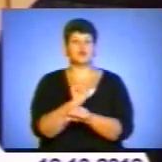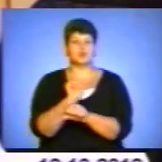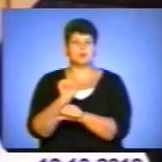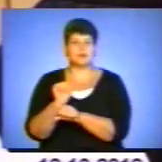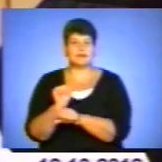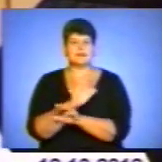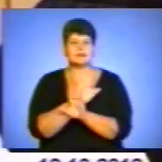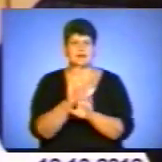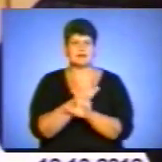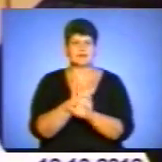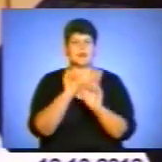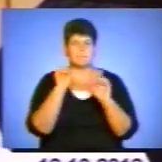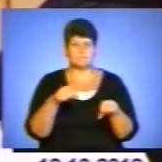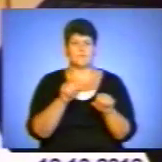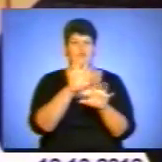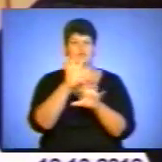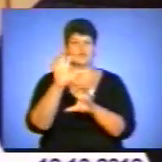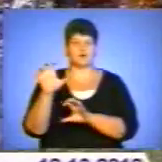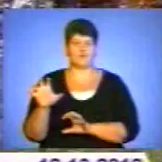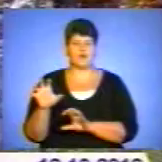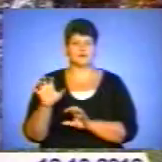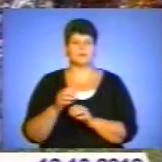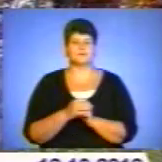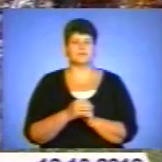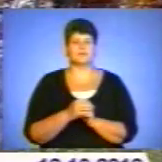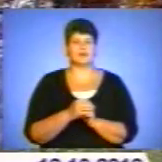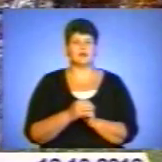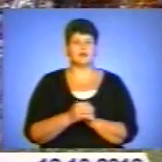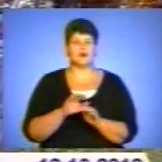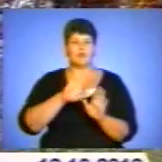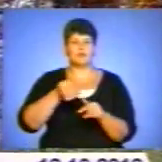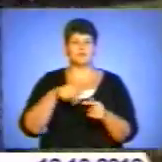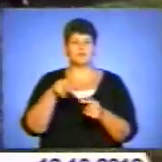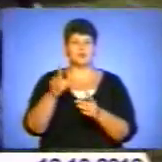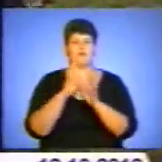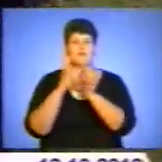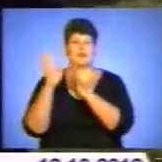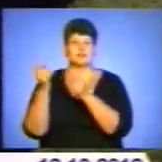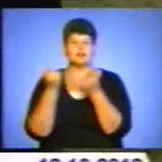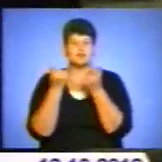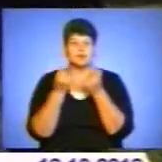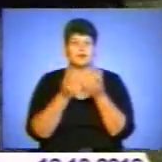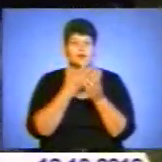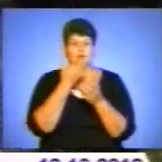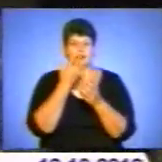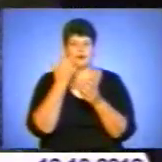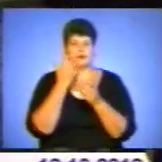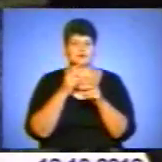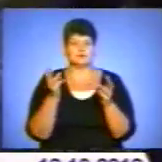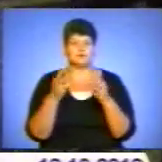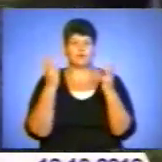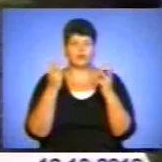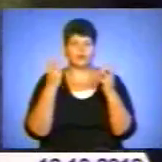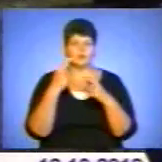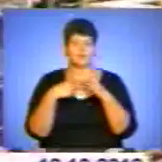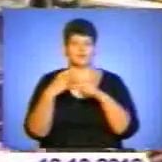Вони кажуть, ні, можна навіть фотографувати. Я сфотографувала. З цвинтаря підлітки рушили до лісу, трохи погрілись біля багаття і повернулись додому.